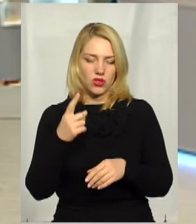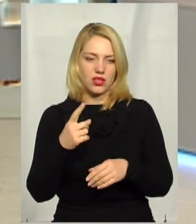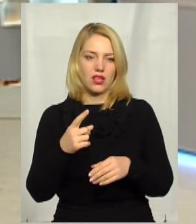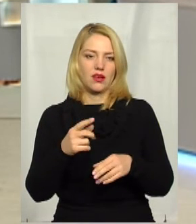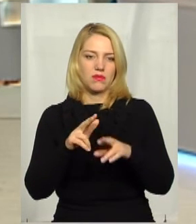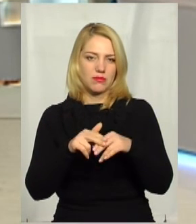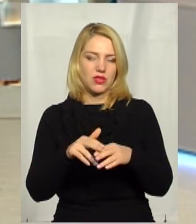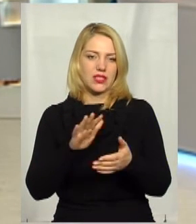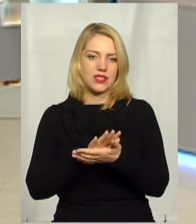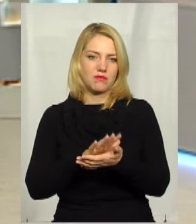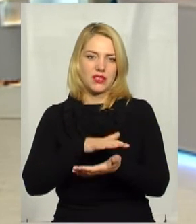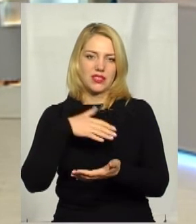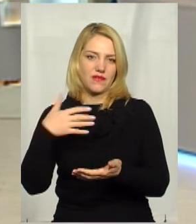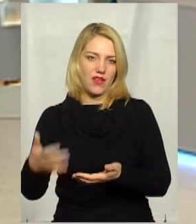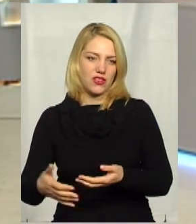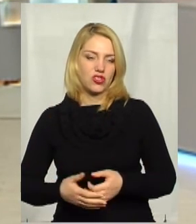паспортизоване сміттєзвалище.